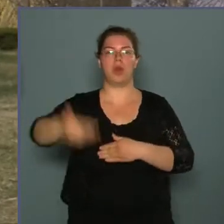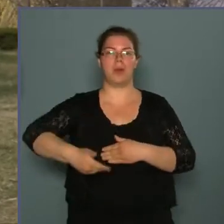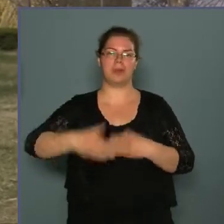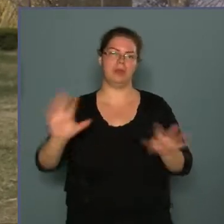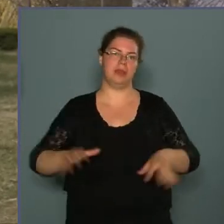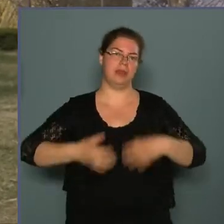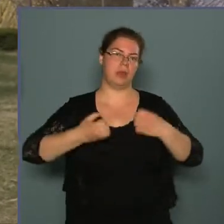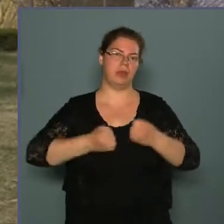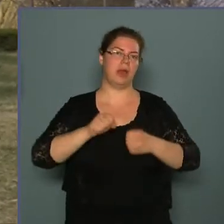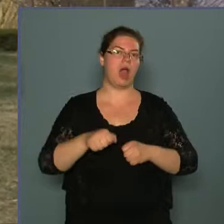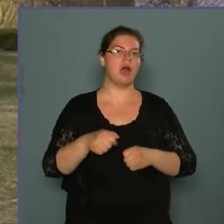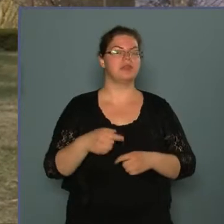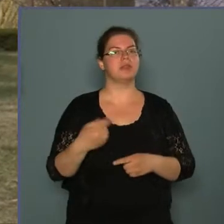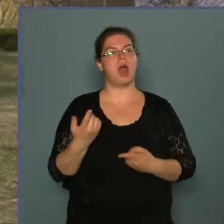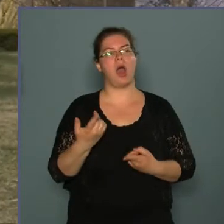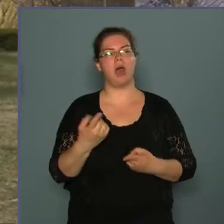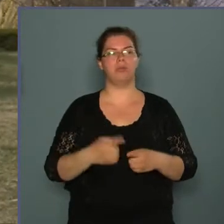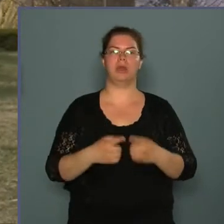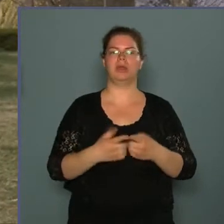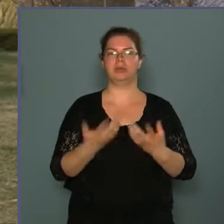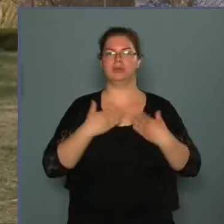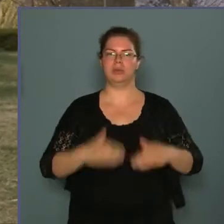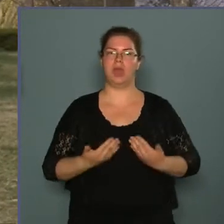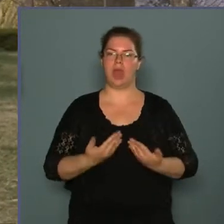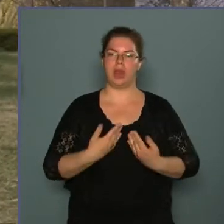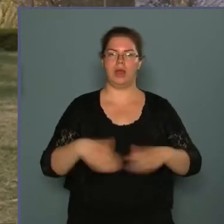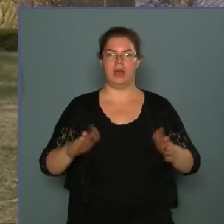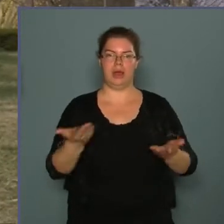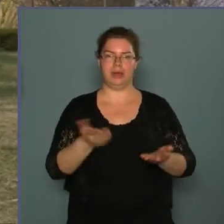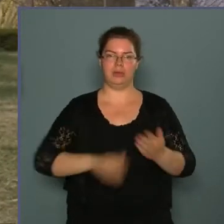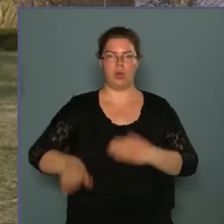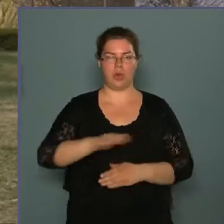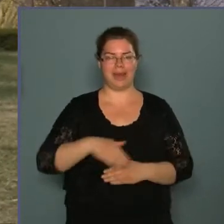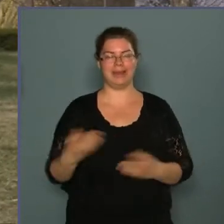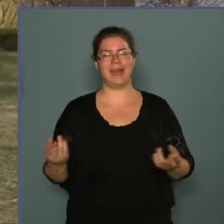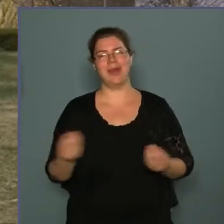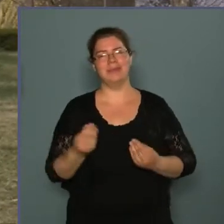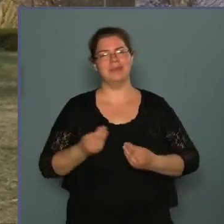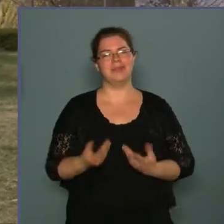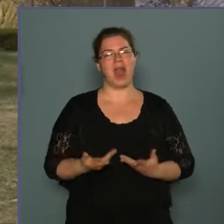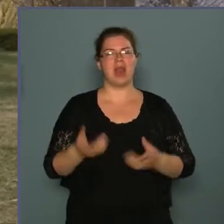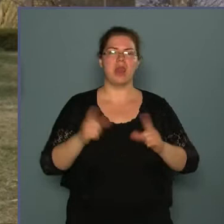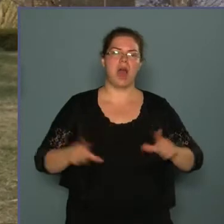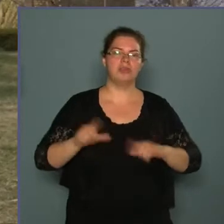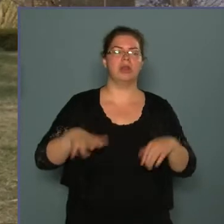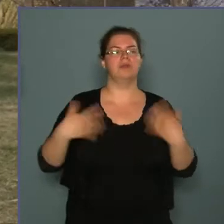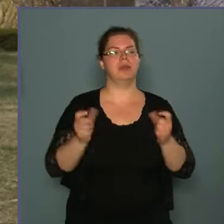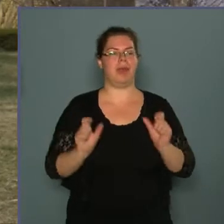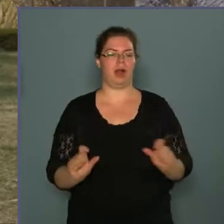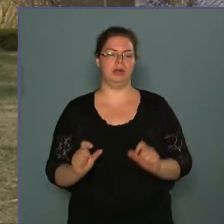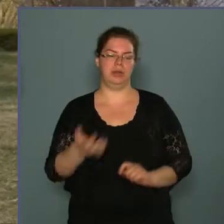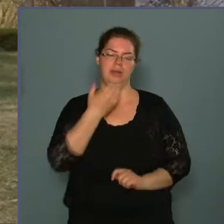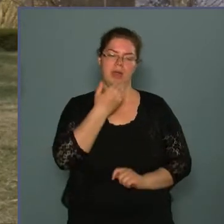azt a páncélelhárító védelmi körletet, amelyel lassítani vagy megakadályozni